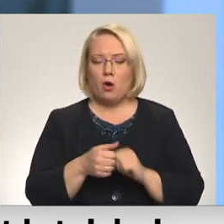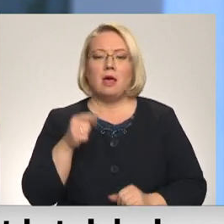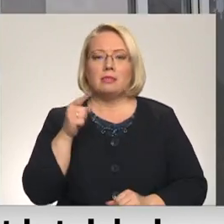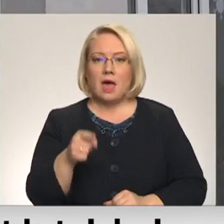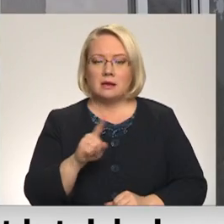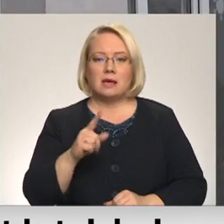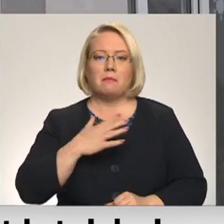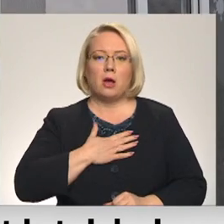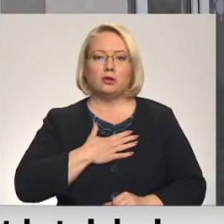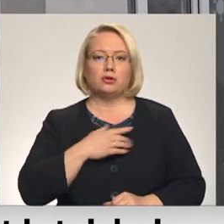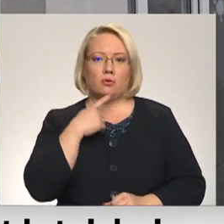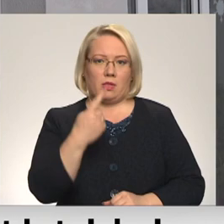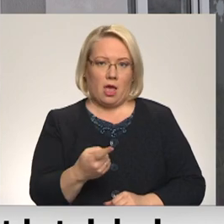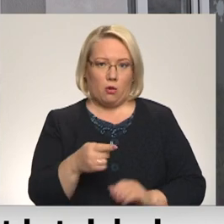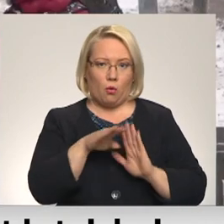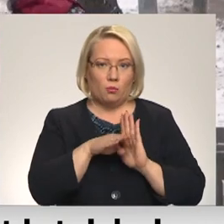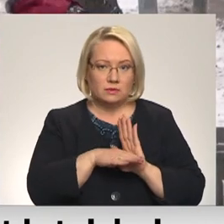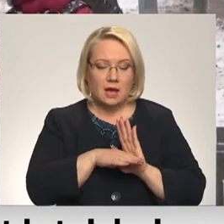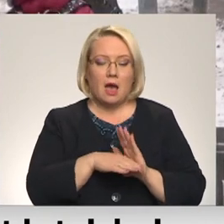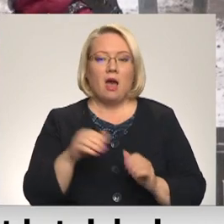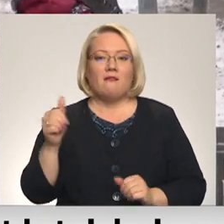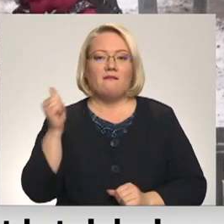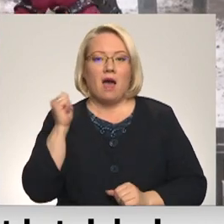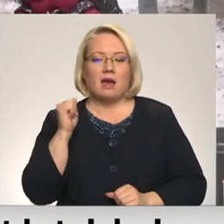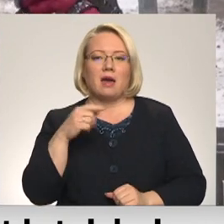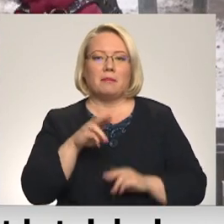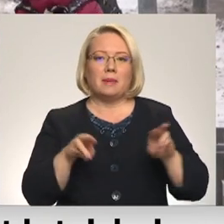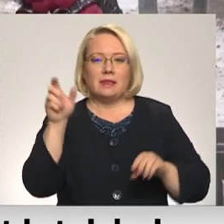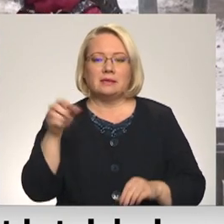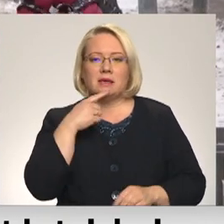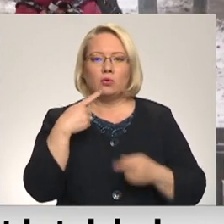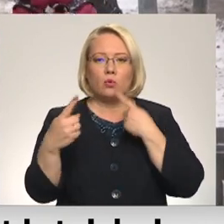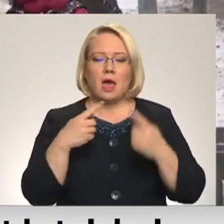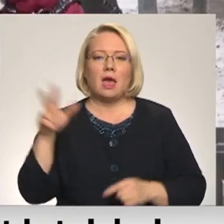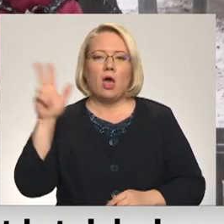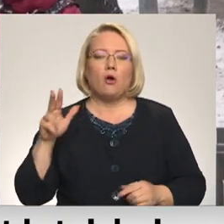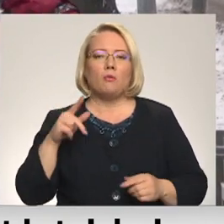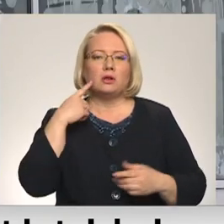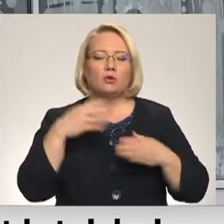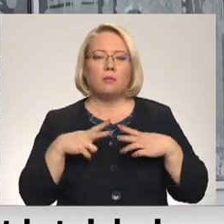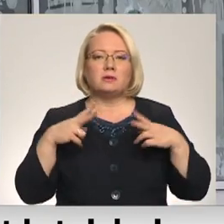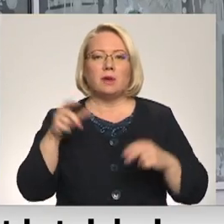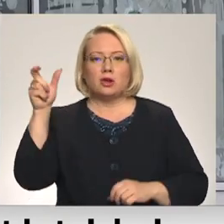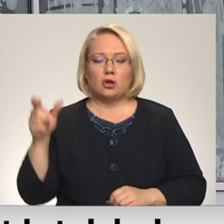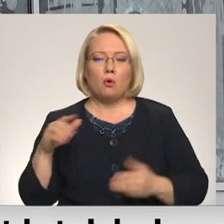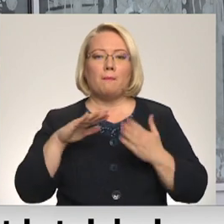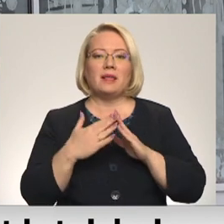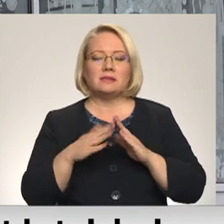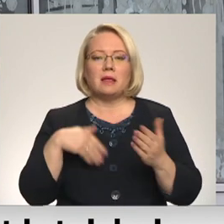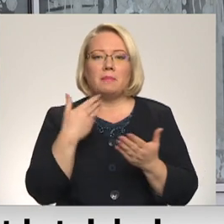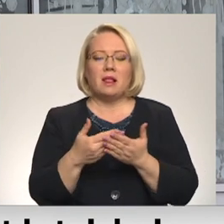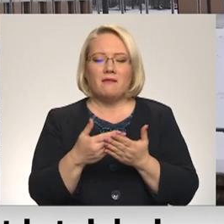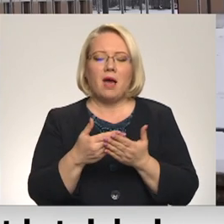uzstādījums. Ministri norādīja, ka vakar jau vadījusi saruns ar Daugavpils domas priekšsādātāju un pilsētā nākamo divnedēļu laikā piedāvās